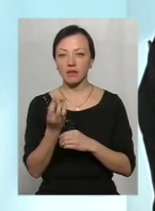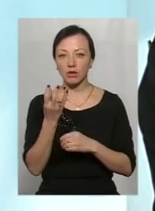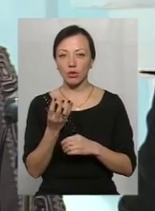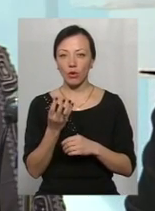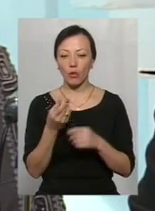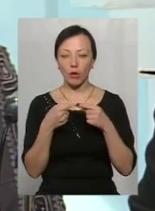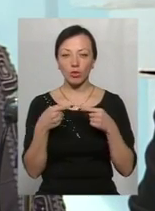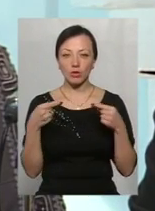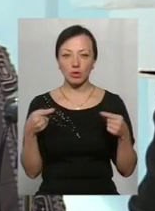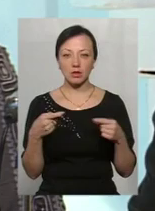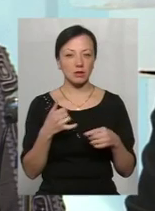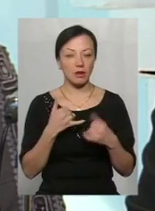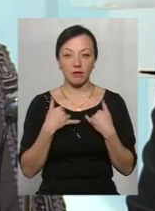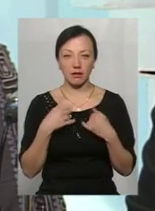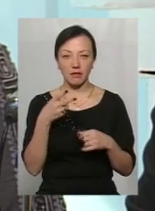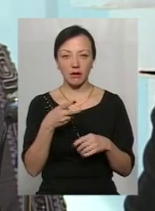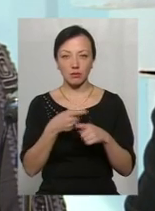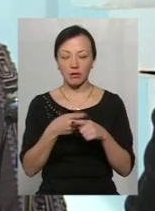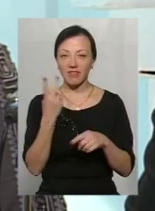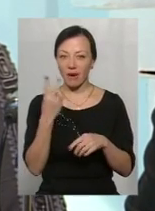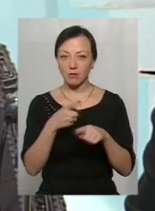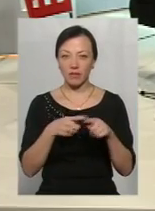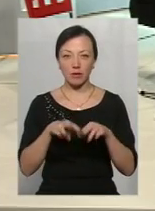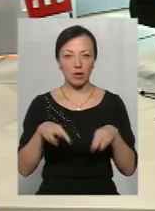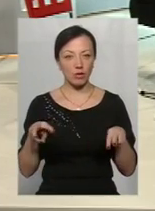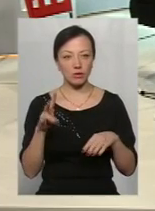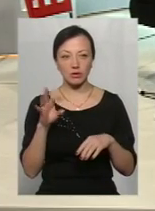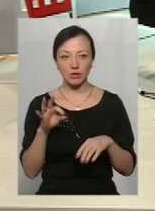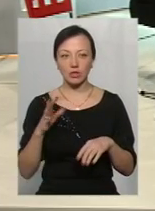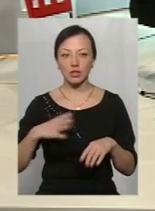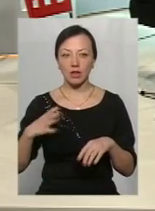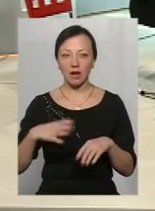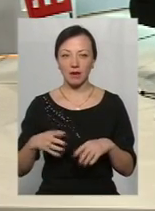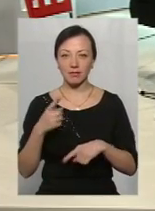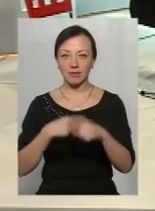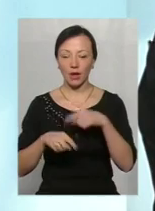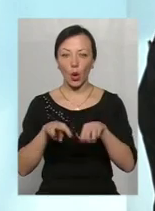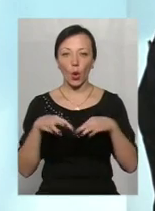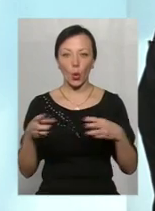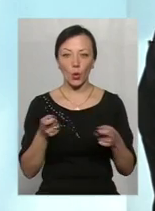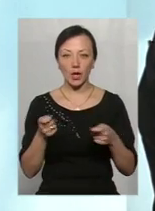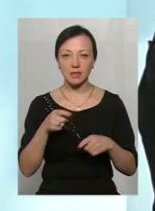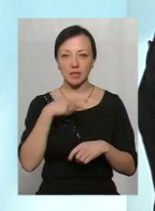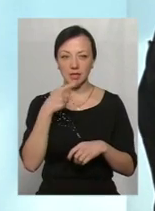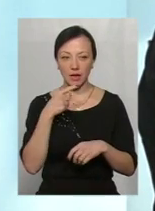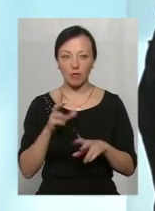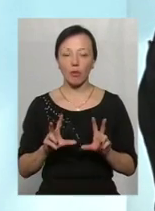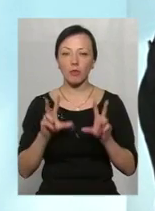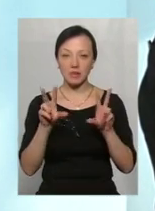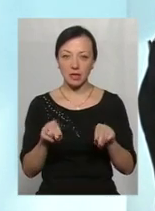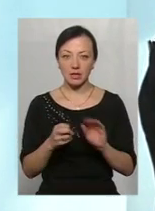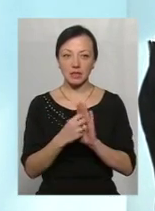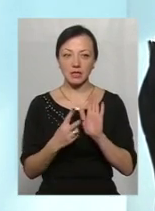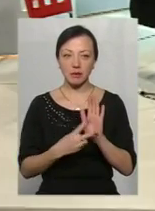громади великі кошти – 2,5 мільйона. Але ми на них чекаємо. Уряд сказав, пообіцяв, на